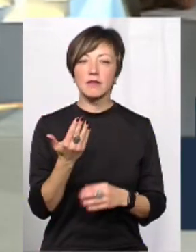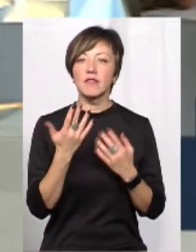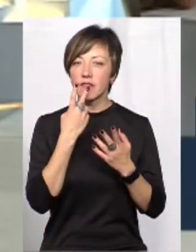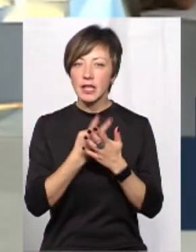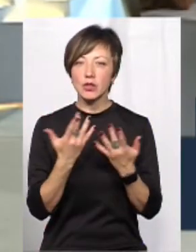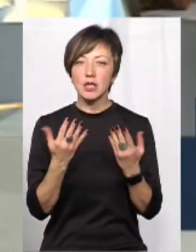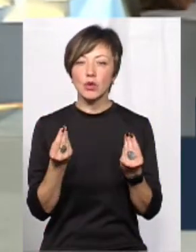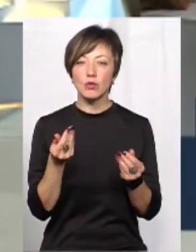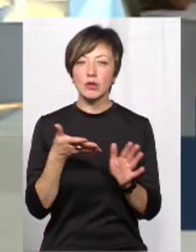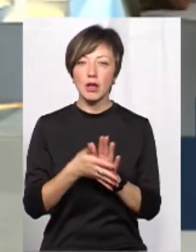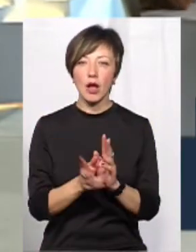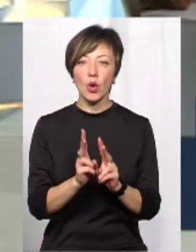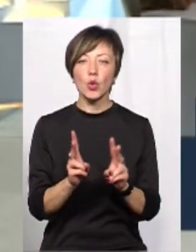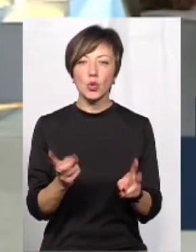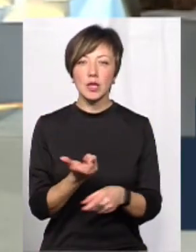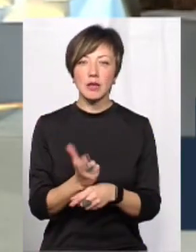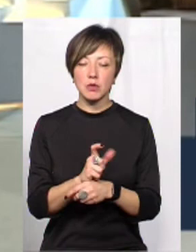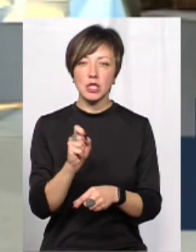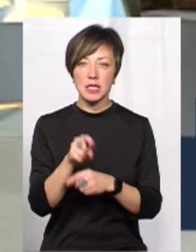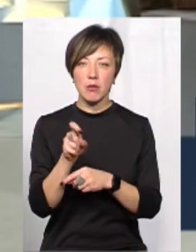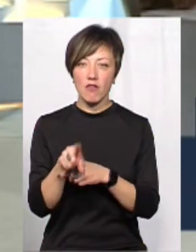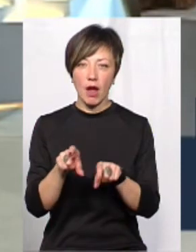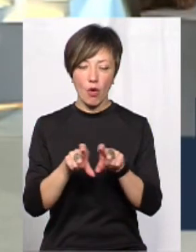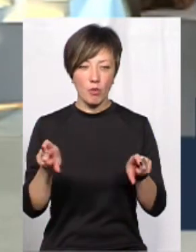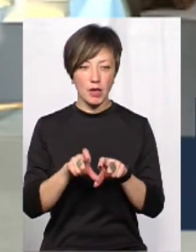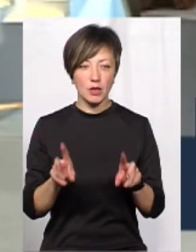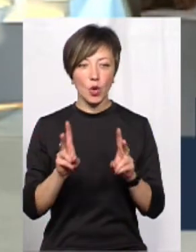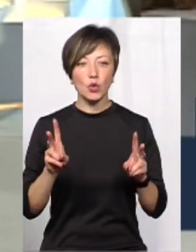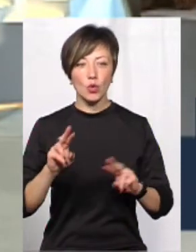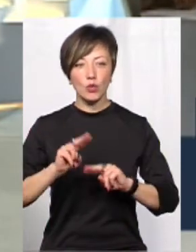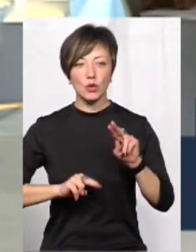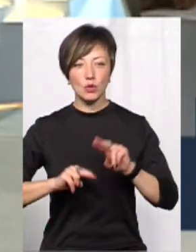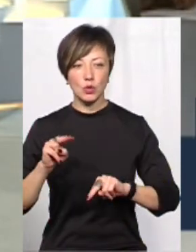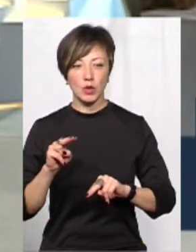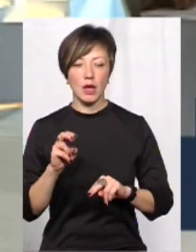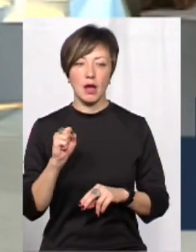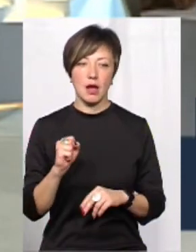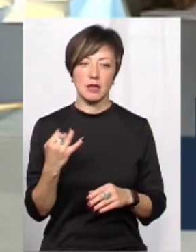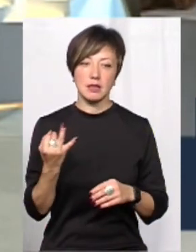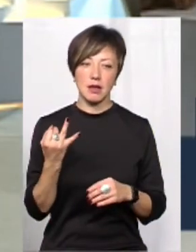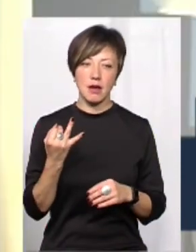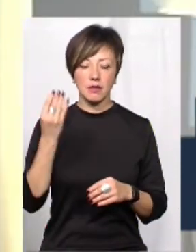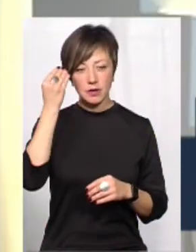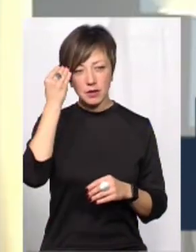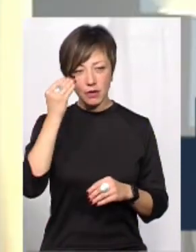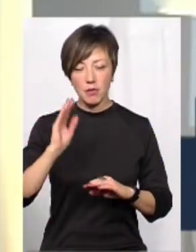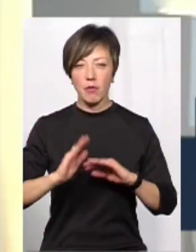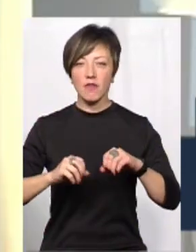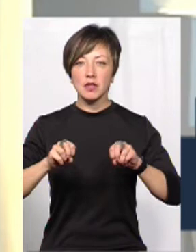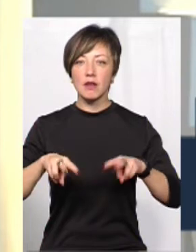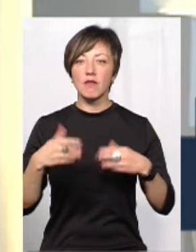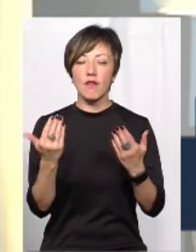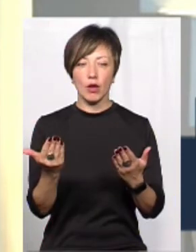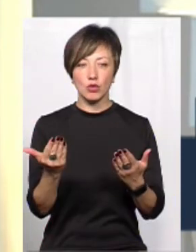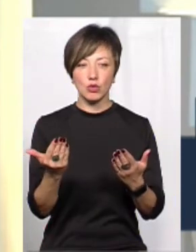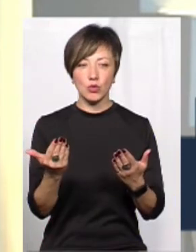грошей потрачено, хто найбільше замовляє об'єктів, хто їх будує. Але цікаво, з точки зору професіоналізму